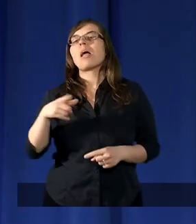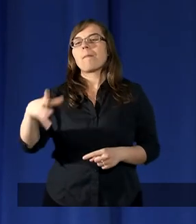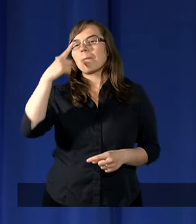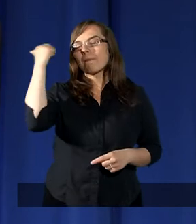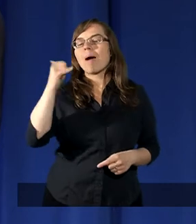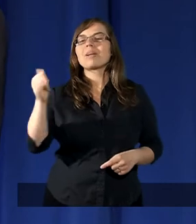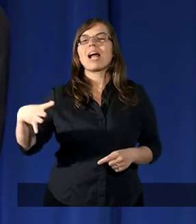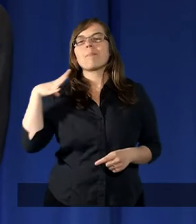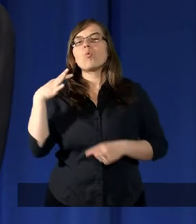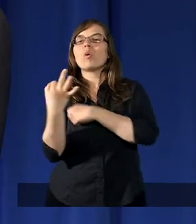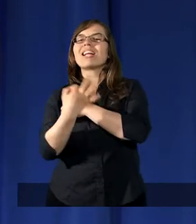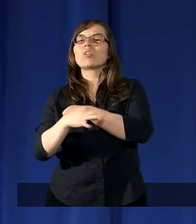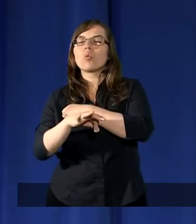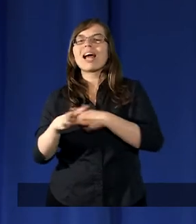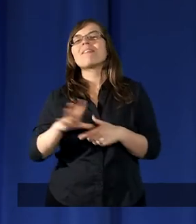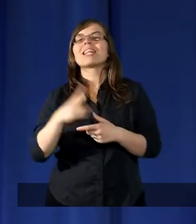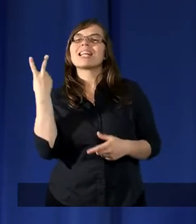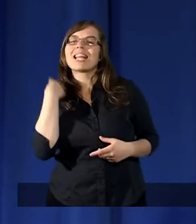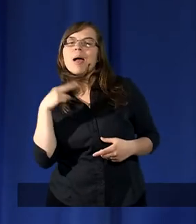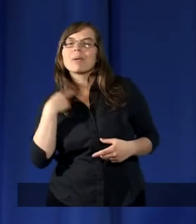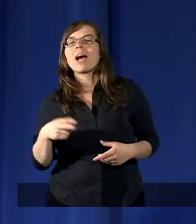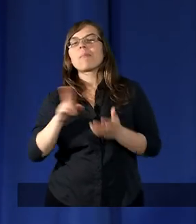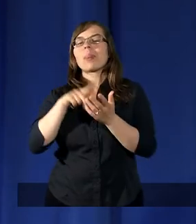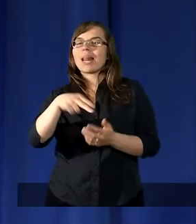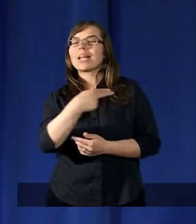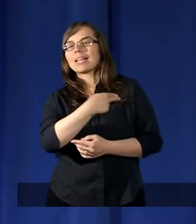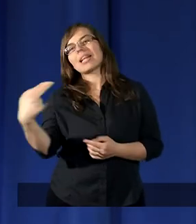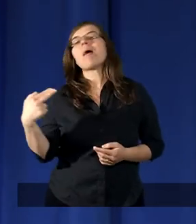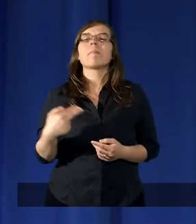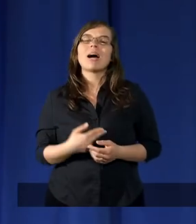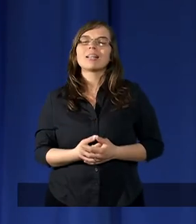jak byłem studentem w seminarium i na ten temat